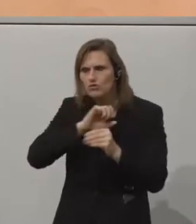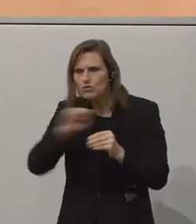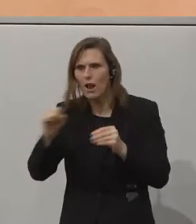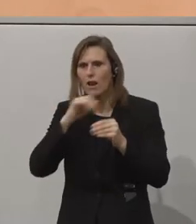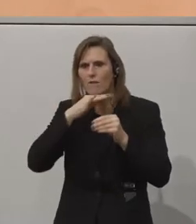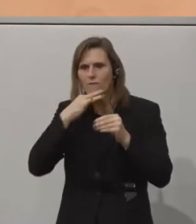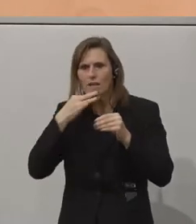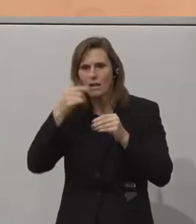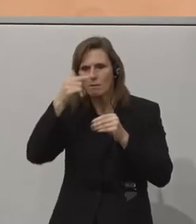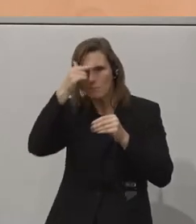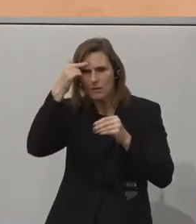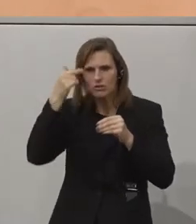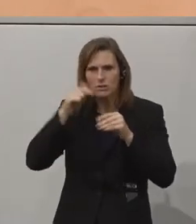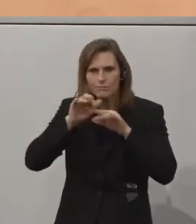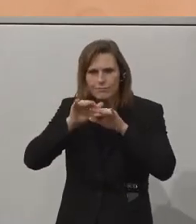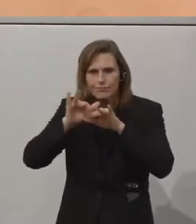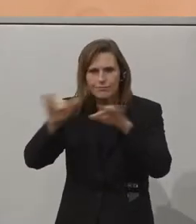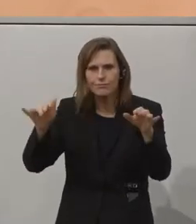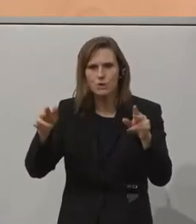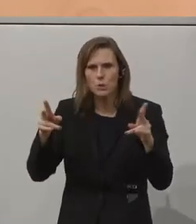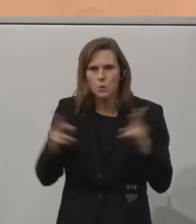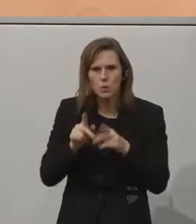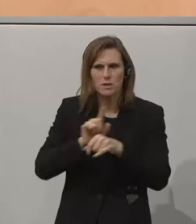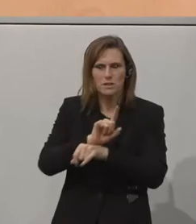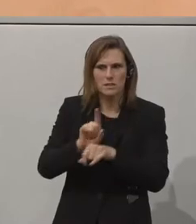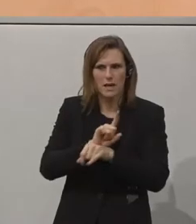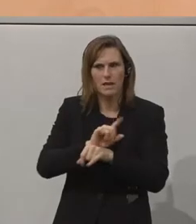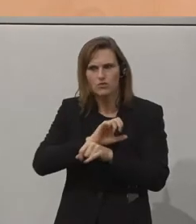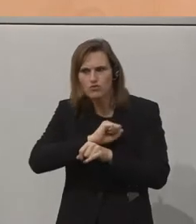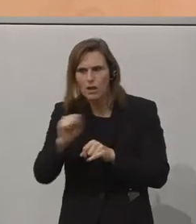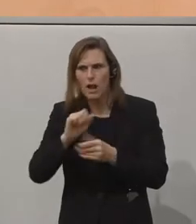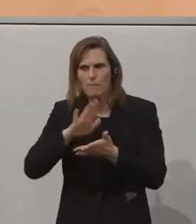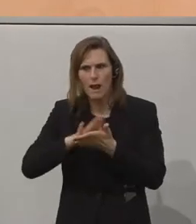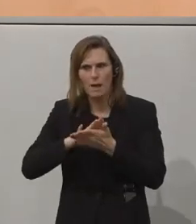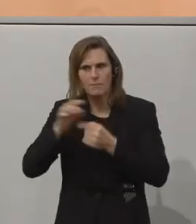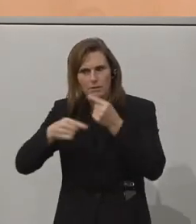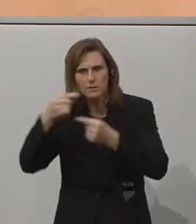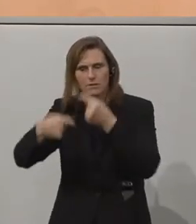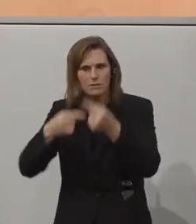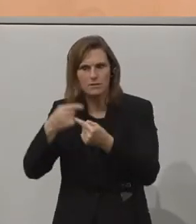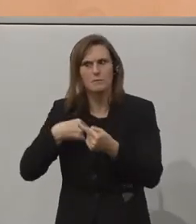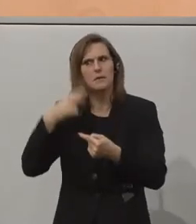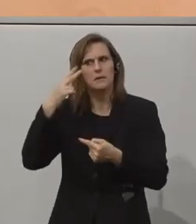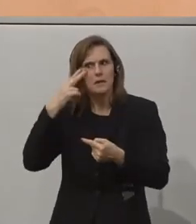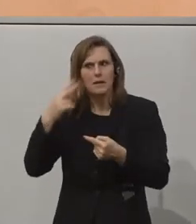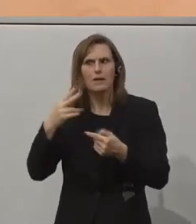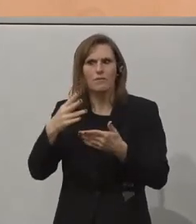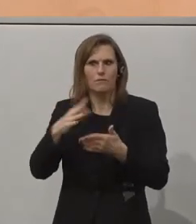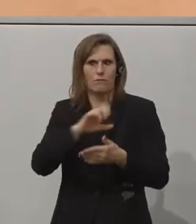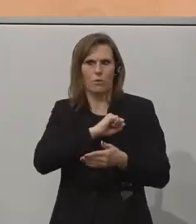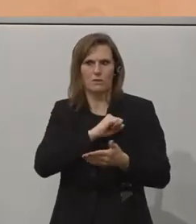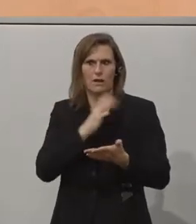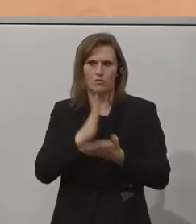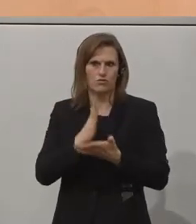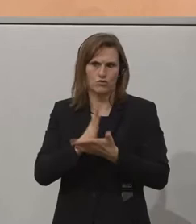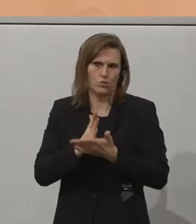erreichen, auch in einer Kürze und in einer Konsequenz, das erachte ich auch als einen dieser Nutzen, den wir schon vielfach